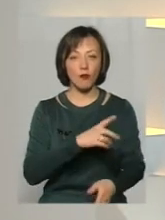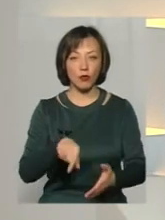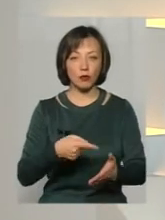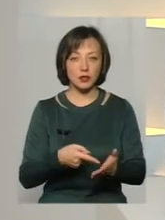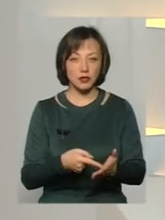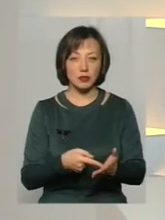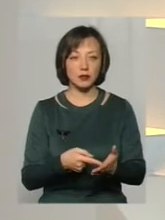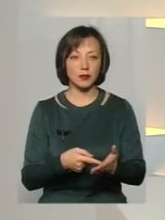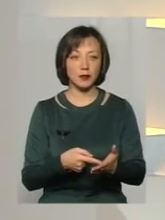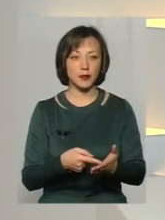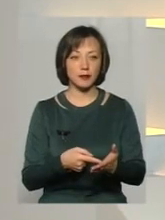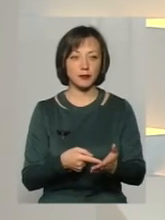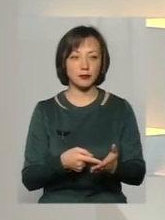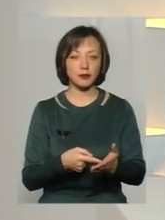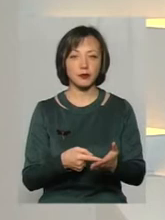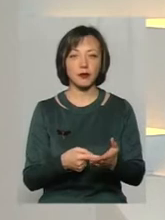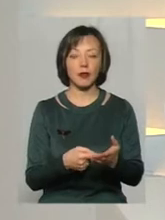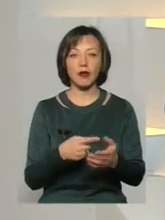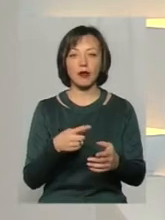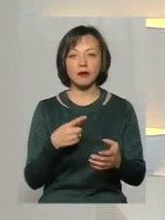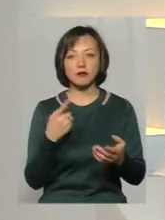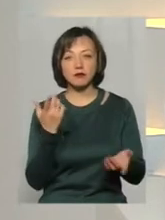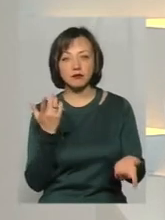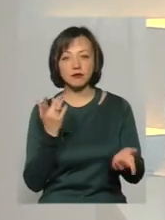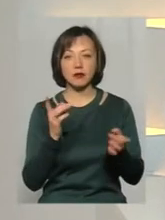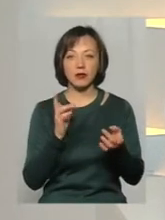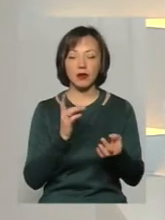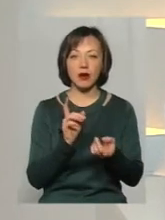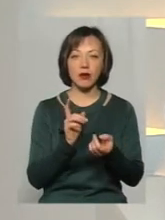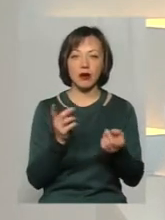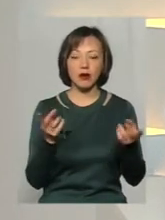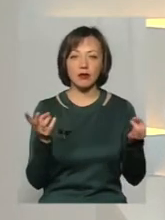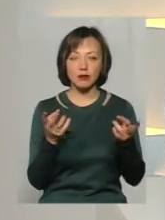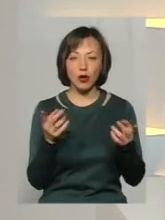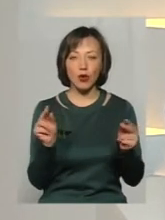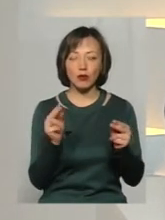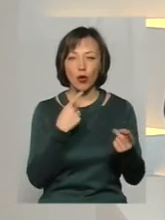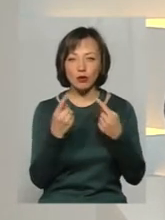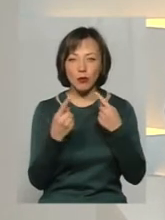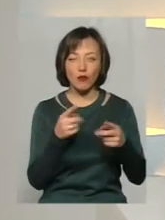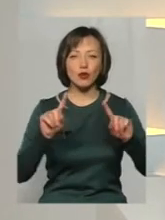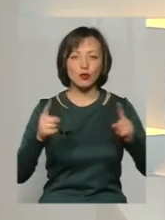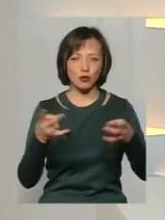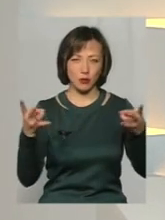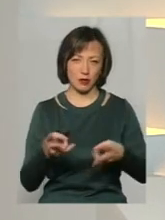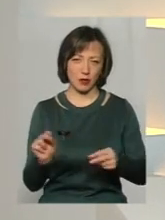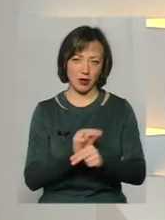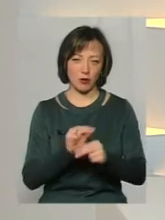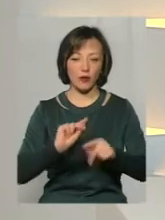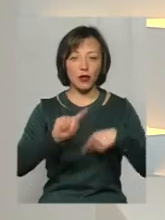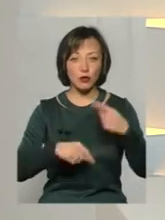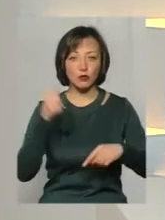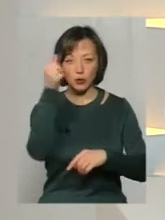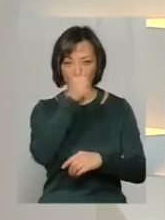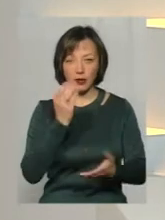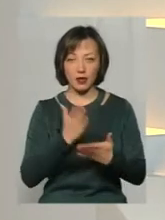точиться розмови про те, що там дуже потрібен ремонт. От наступного року чи є